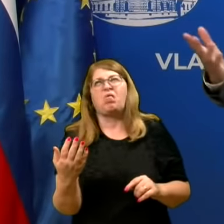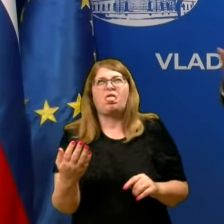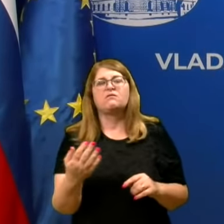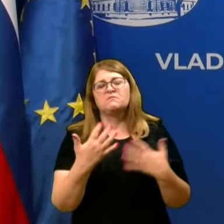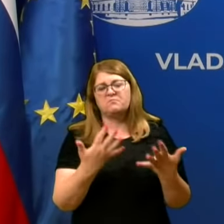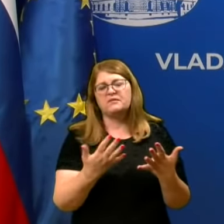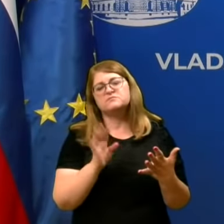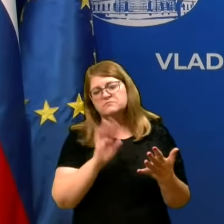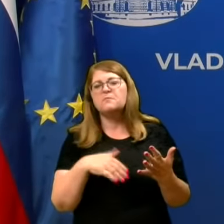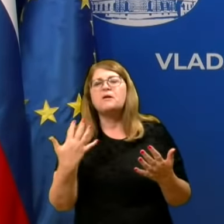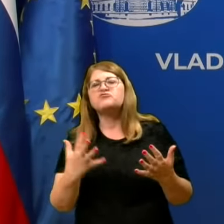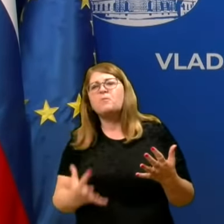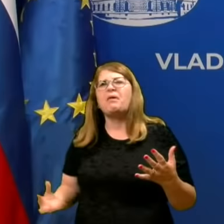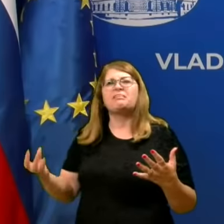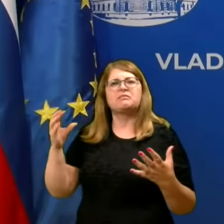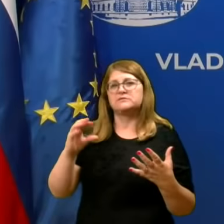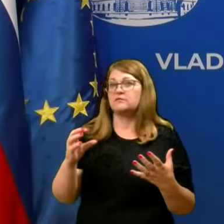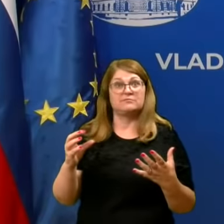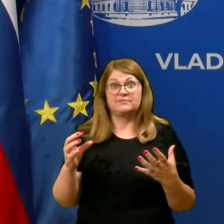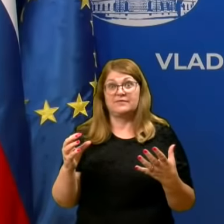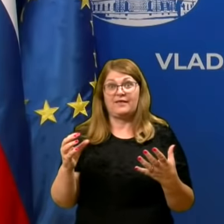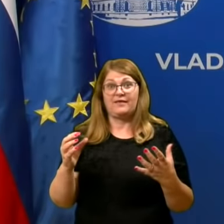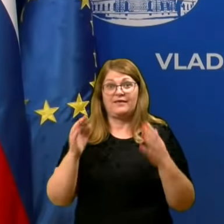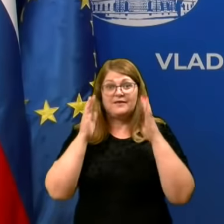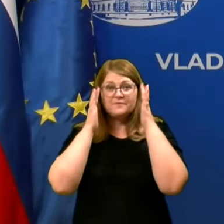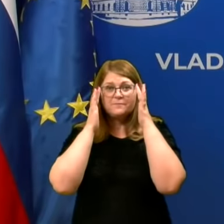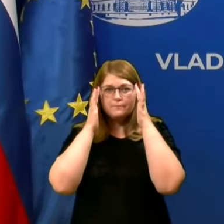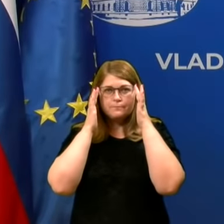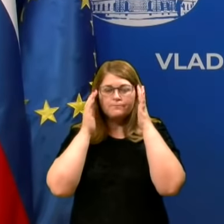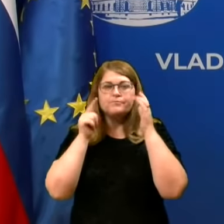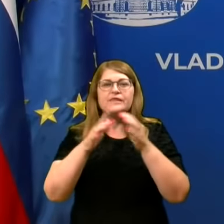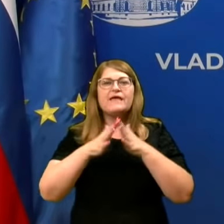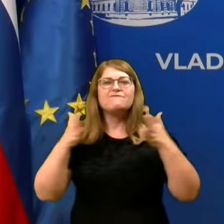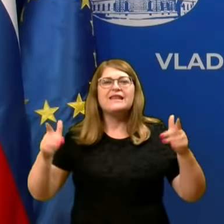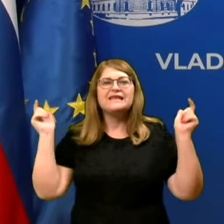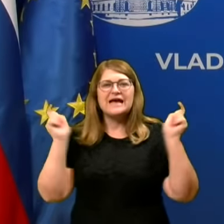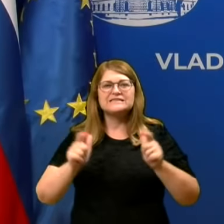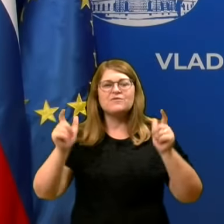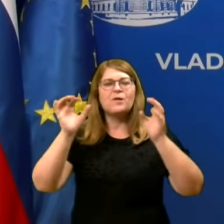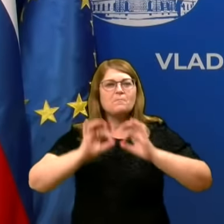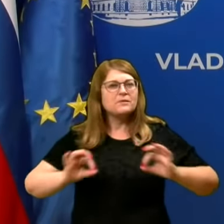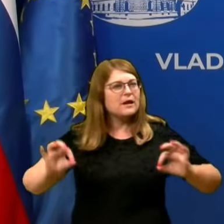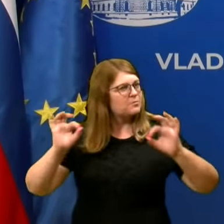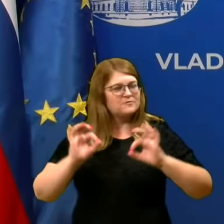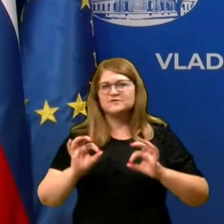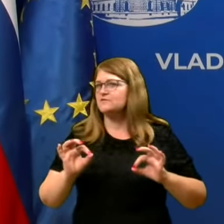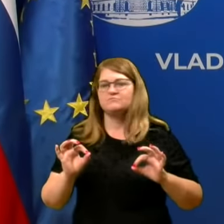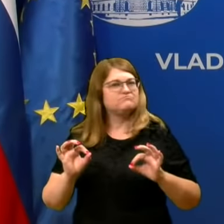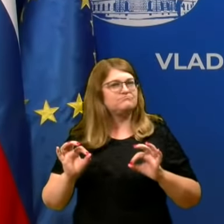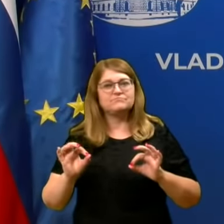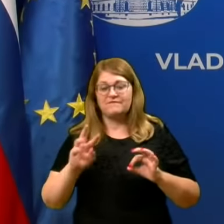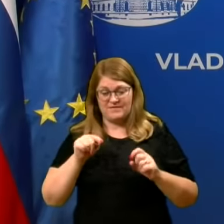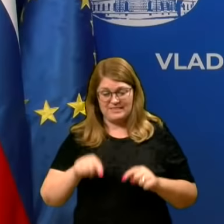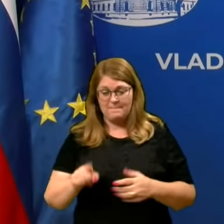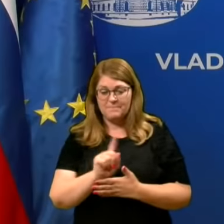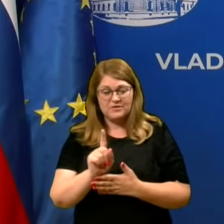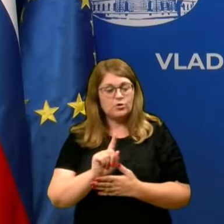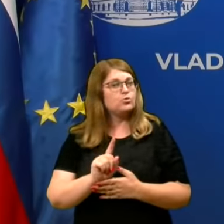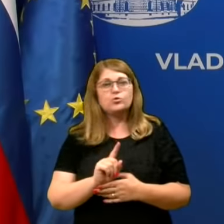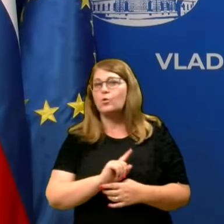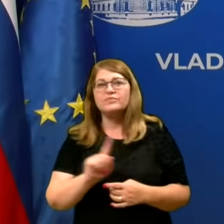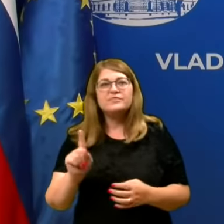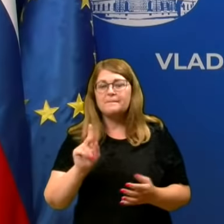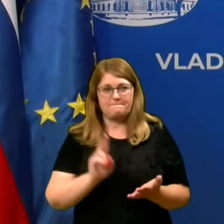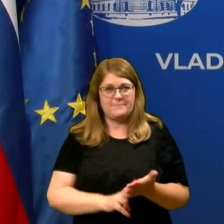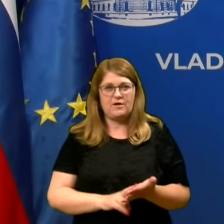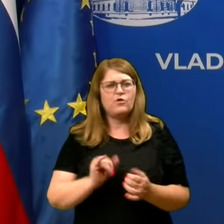50 pa še 50 zraven. Torej, te velike žurke, te velike preznovanja, to je enostavno v tem trenutku nerazhodno,